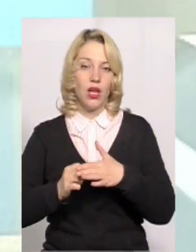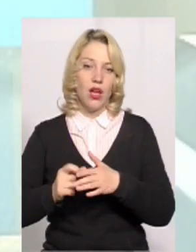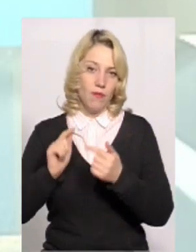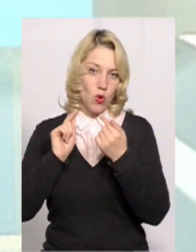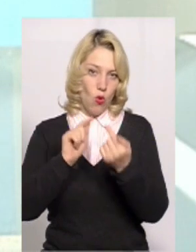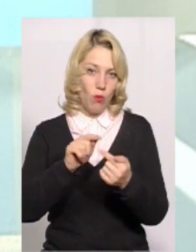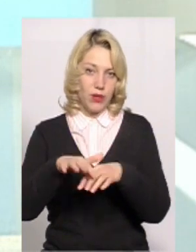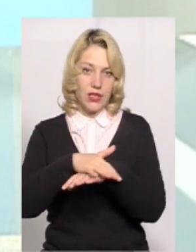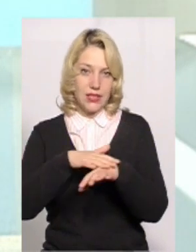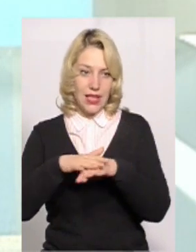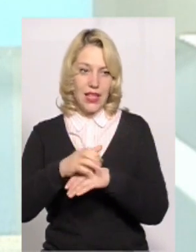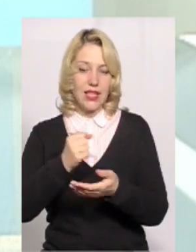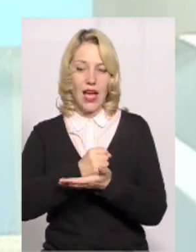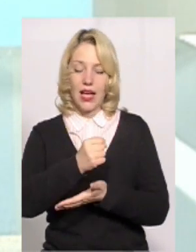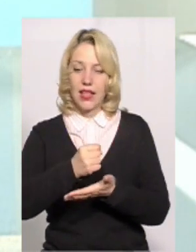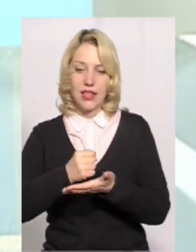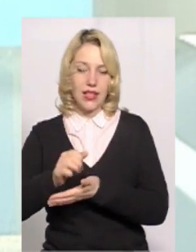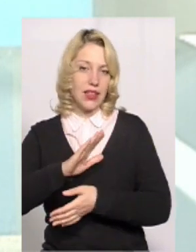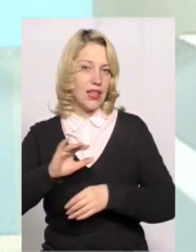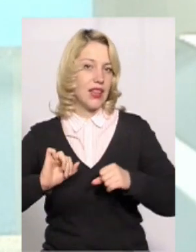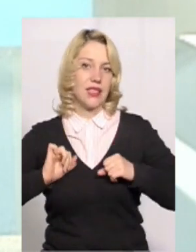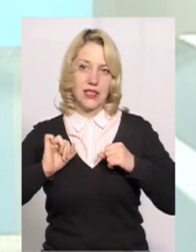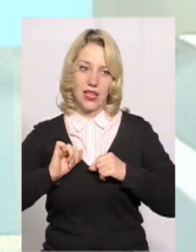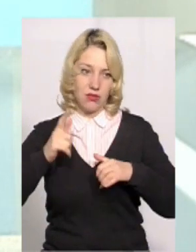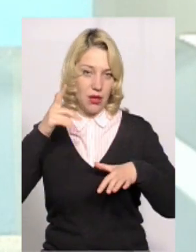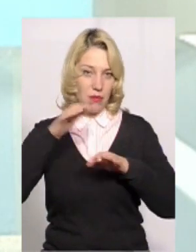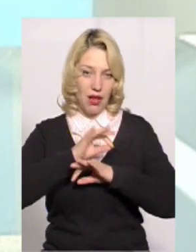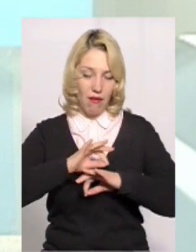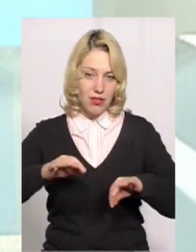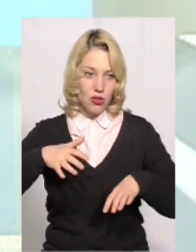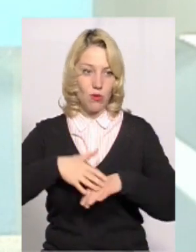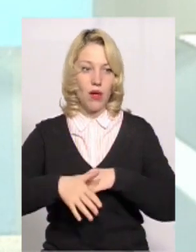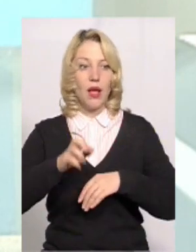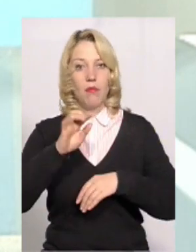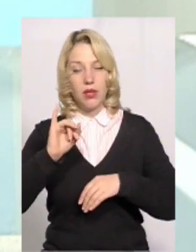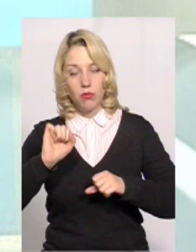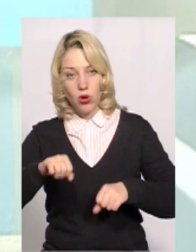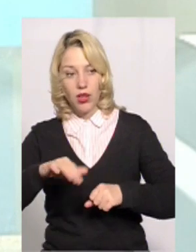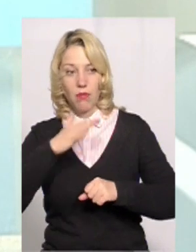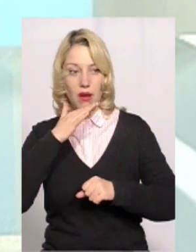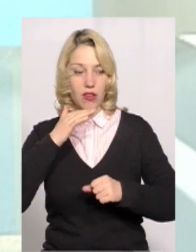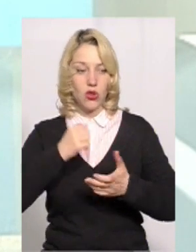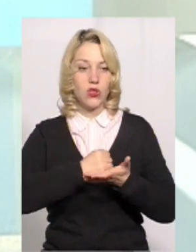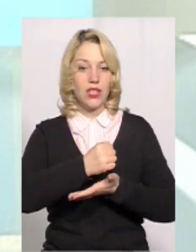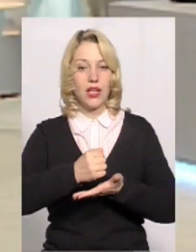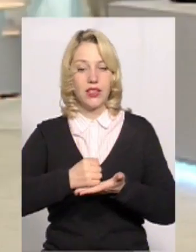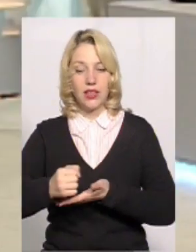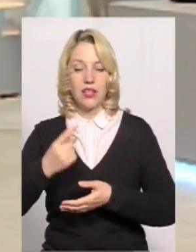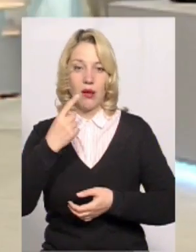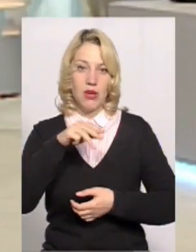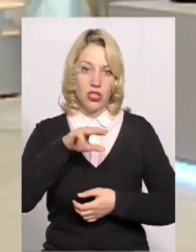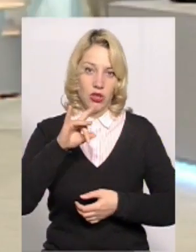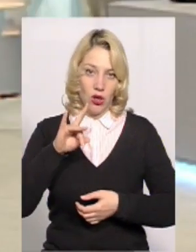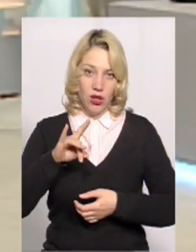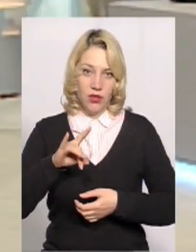населення, то вже і кандидати не стараються, хоча ми прекрасно бачимо, що могли б багато з кандидатів, навіть в першому